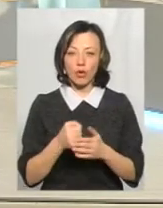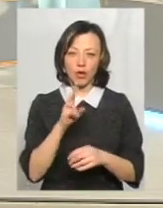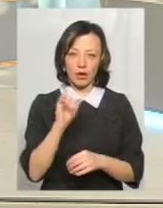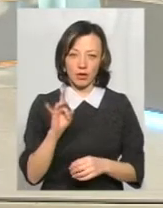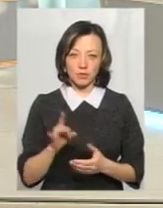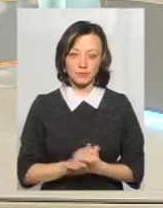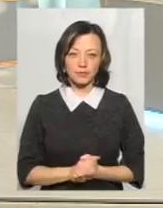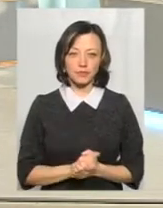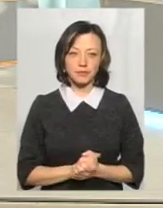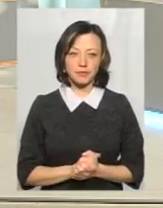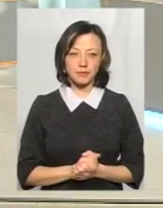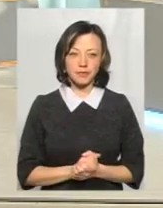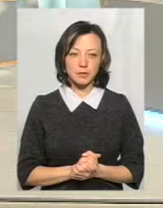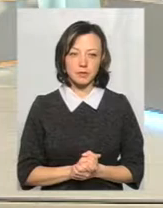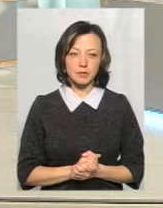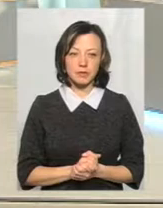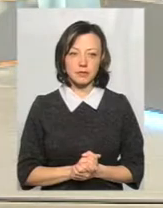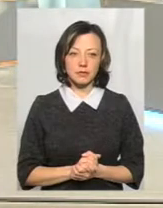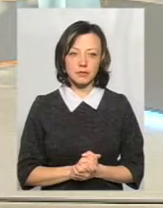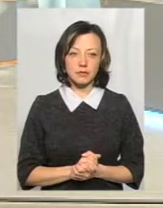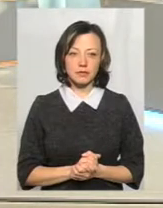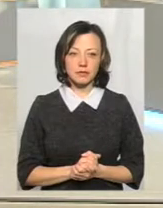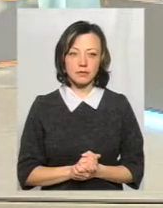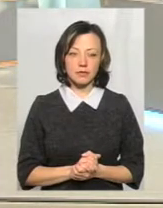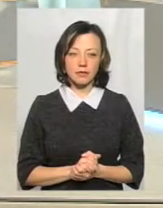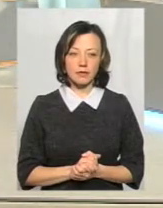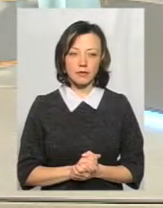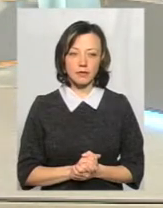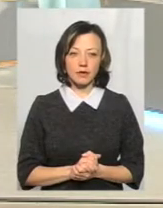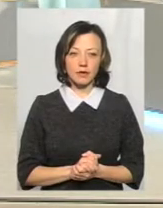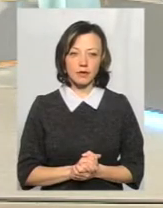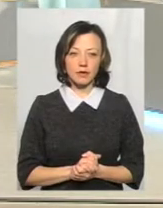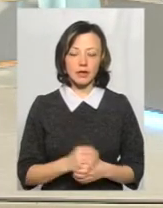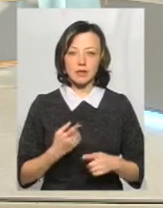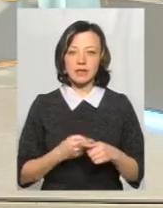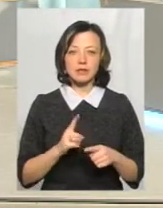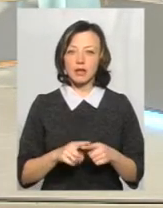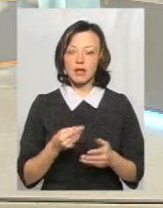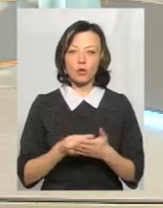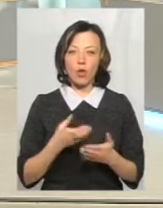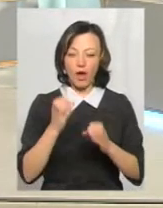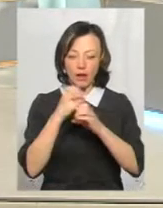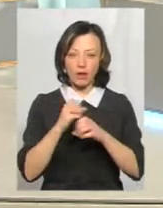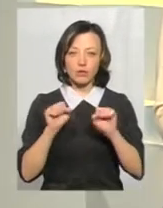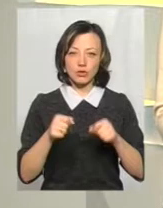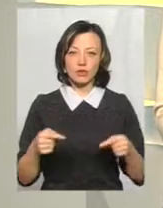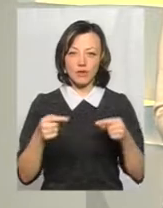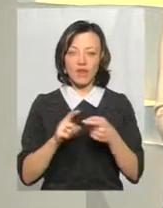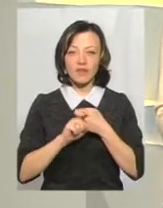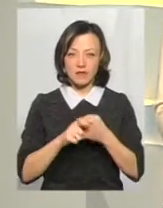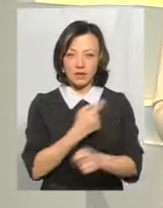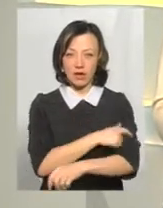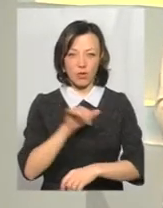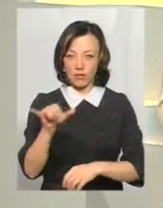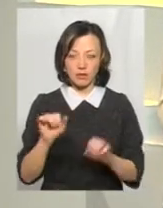кору. І тоді вже після цього, це не такий вже дорогий аналіз, його можна визначити. А в інфекційній лікарні неможливо